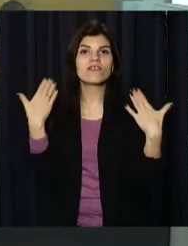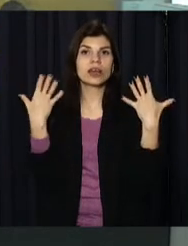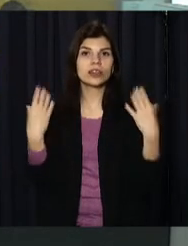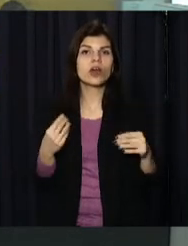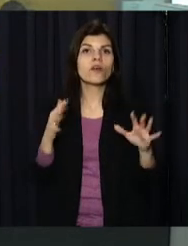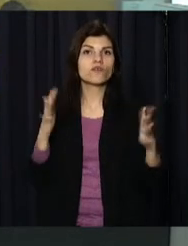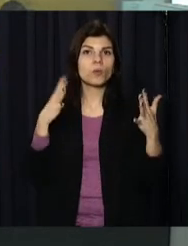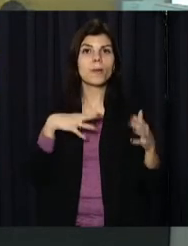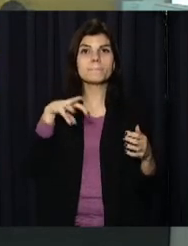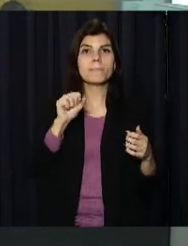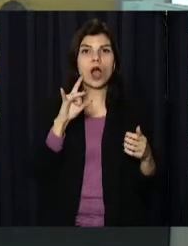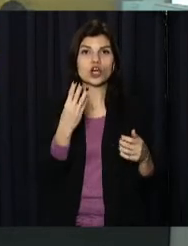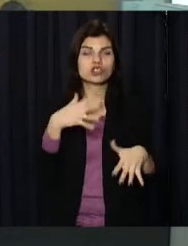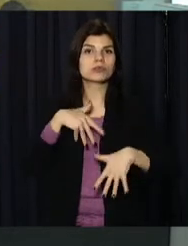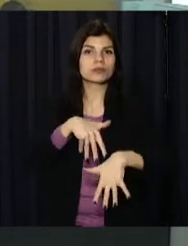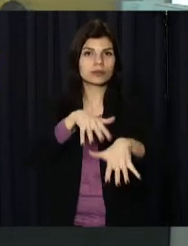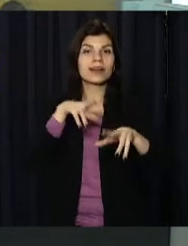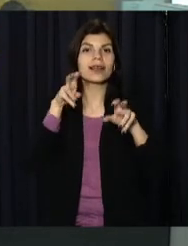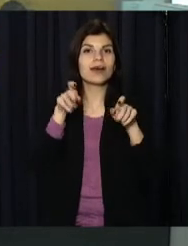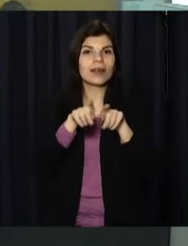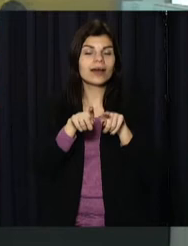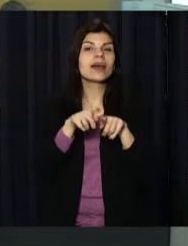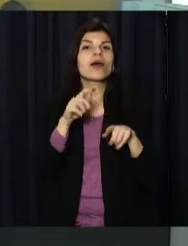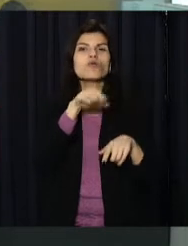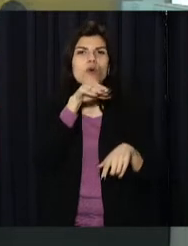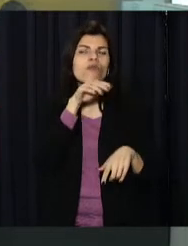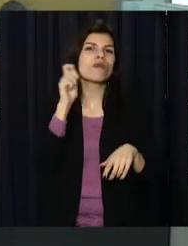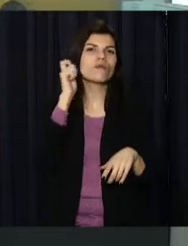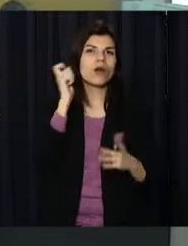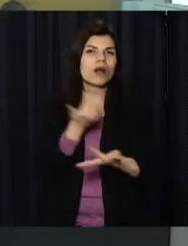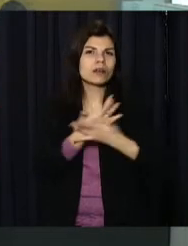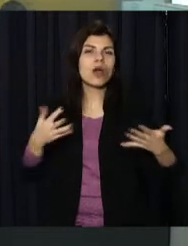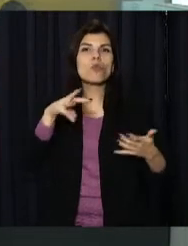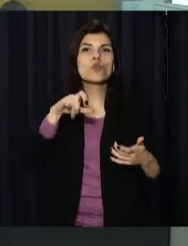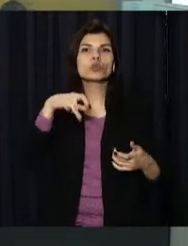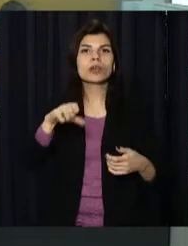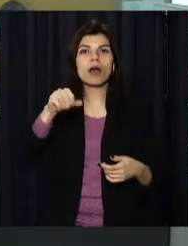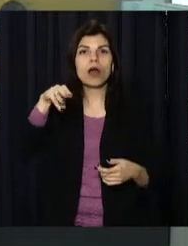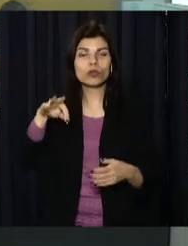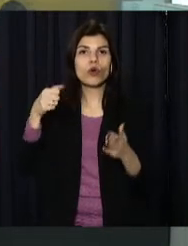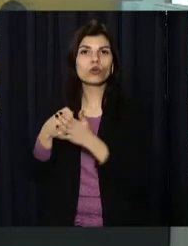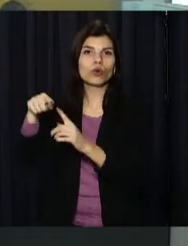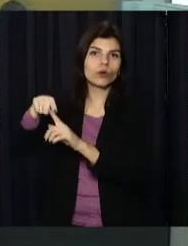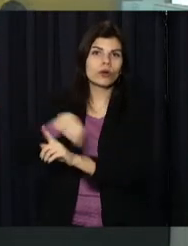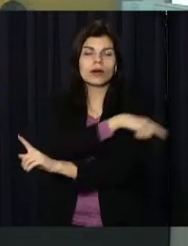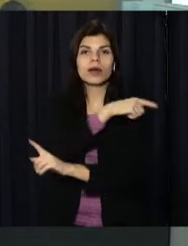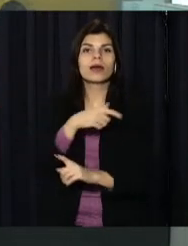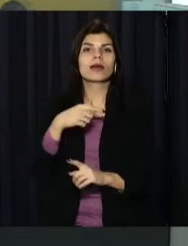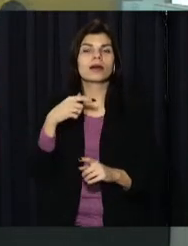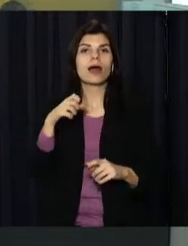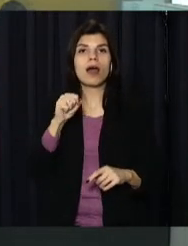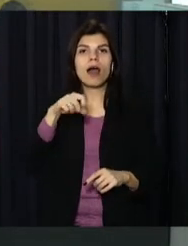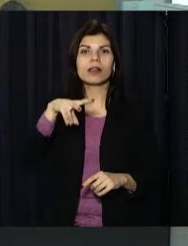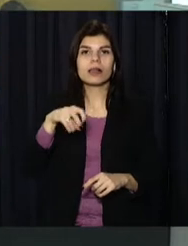Дніпрі відбувся марш єдності. Люди різного віку та професій пройшлися від музею АТО до алеї героїв з національною символікою.